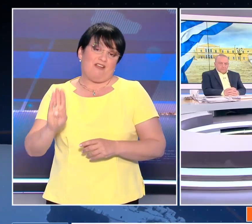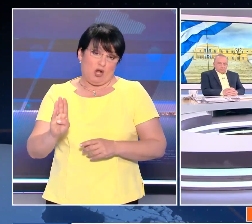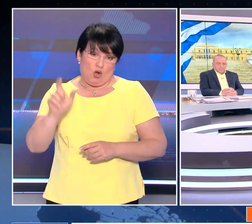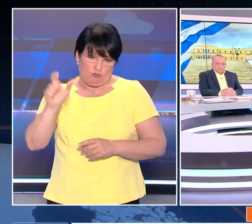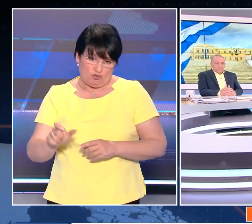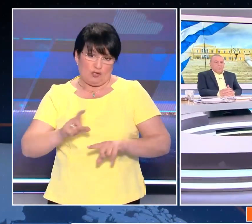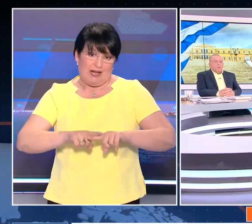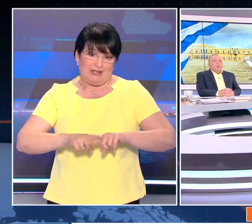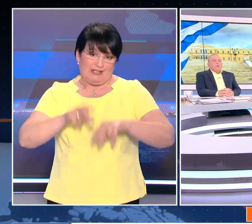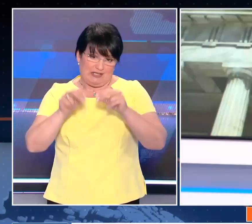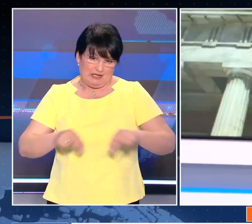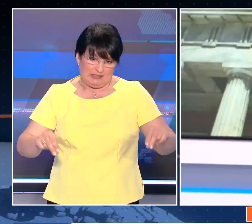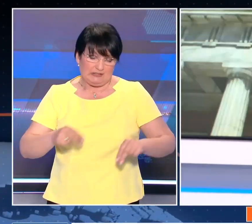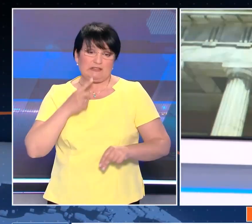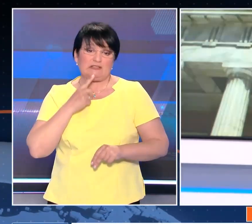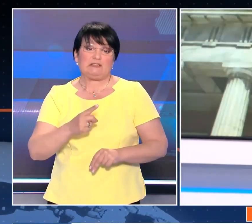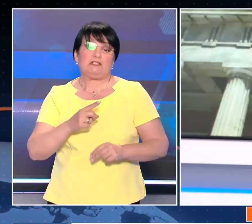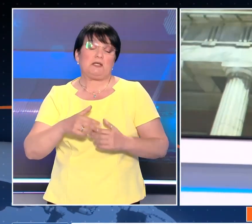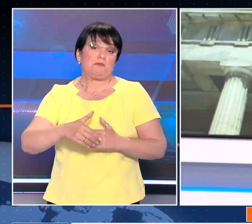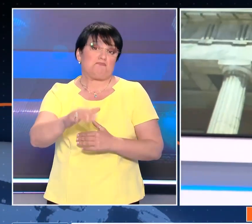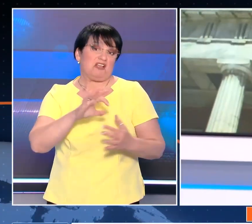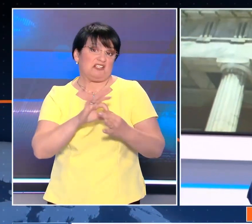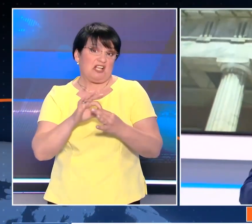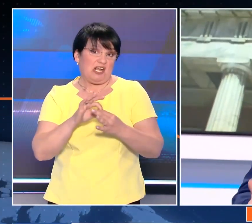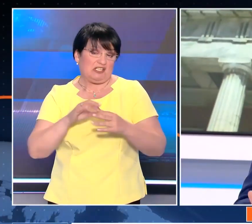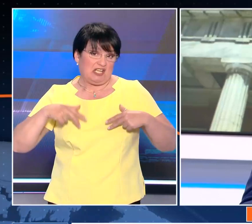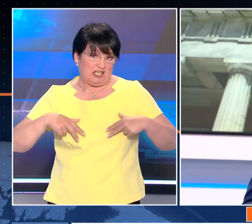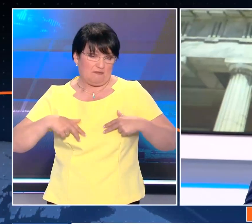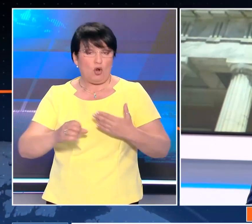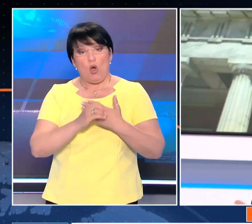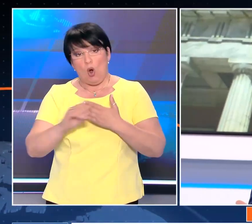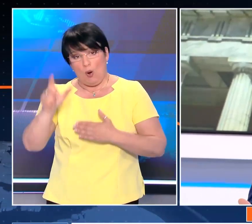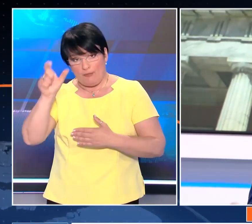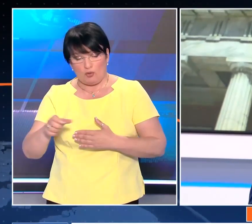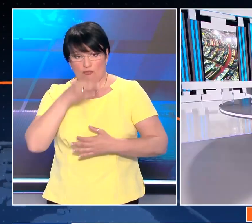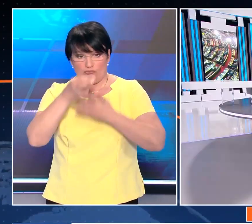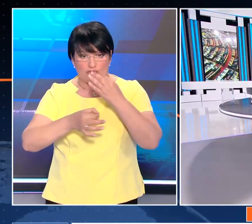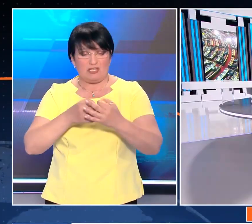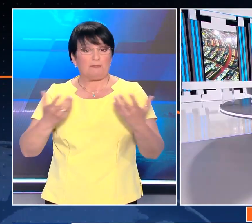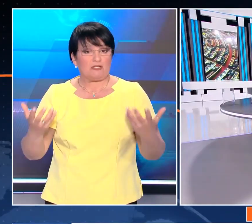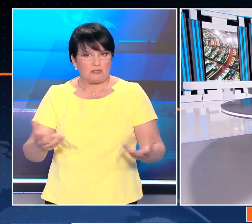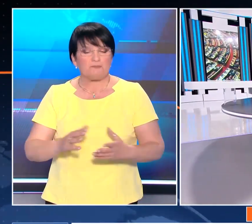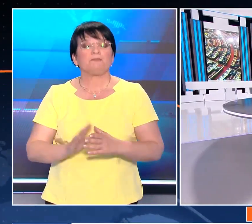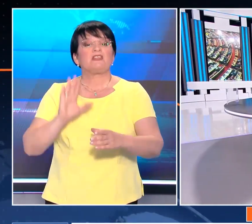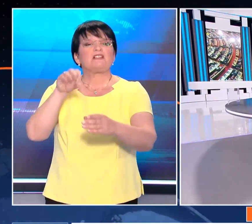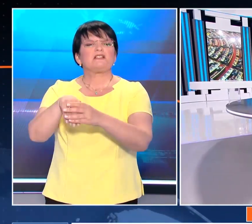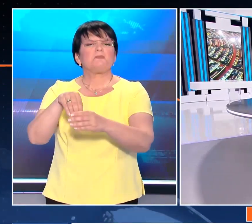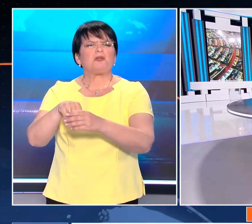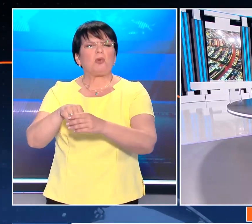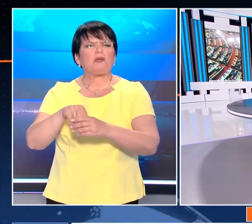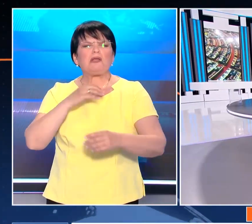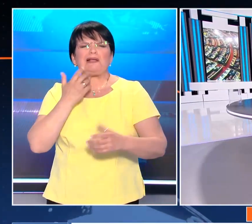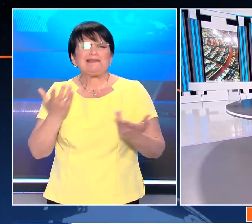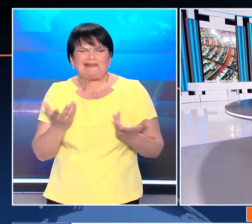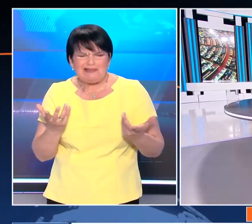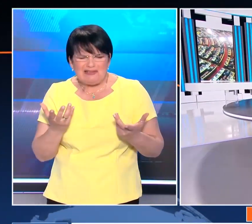ωστόσο απαντηθεί αρνητικά από τον Κυριάκο Μητσοτάκη, αναφέρθηκε μιλώντας στο όπεν ο Κυριάκος Βελόπουλος. Δια της συμμετοχής δεν μπορείτε να αλλάξετε τα πράγματα. Για